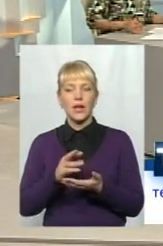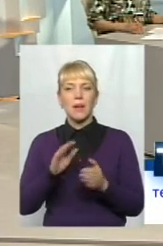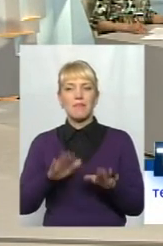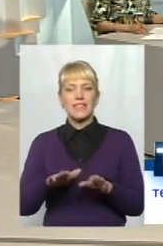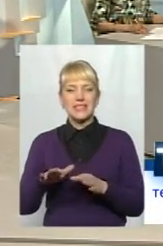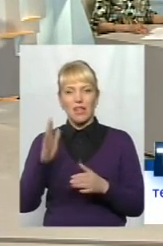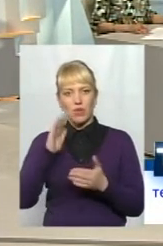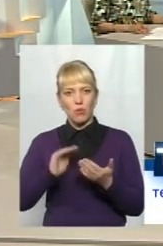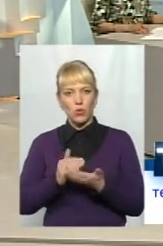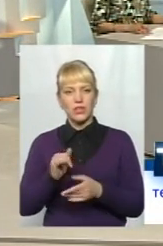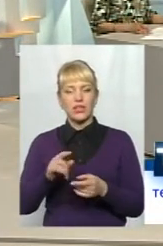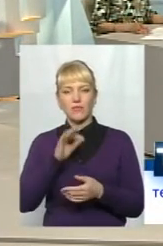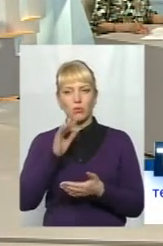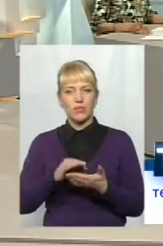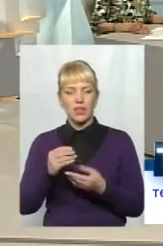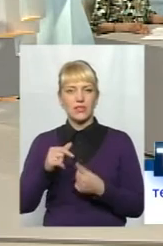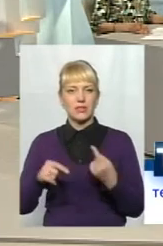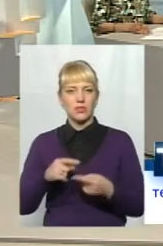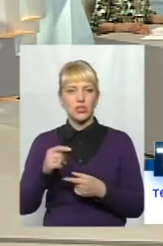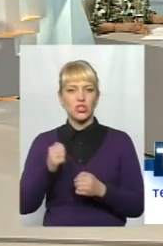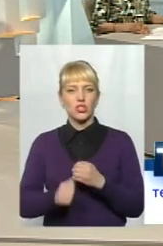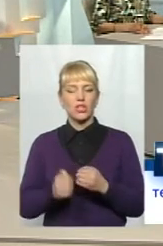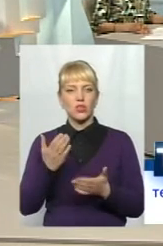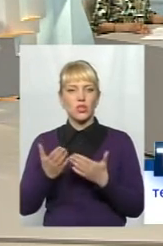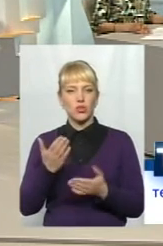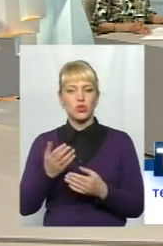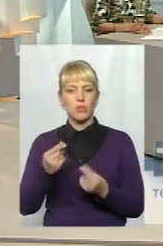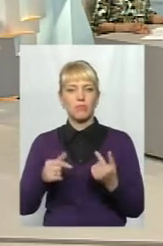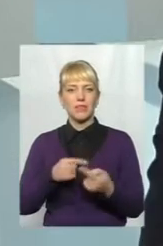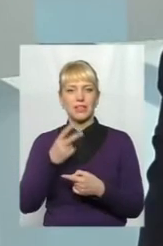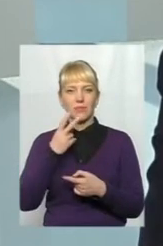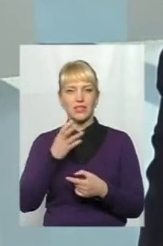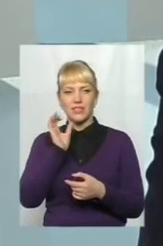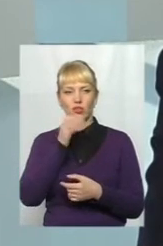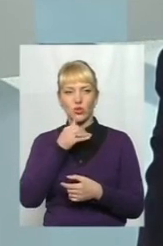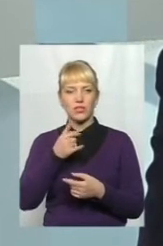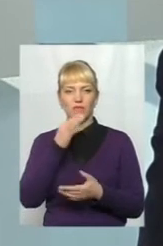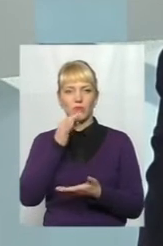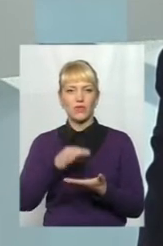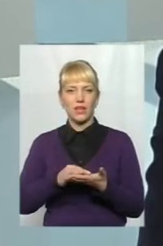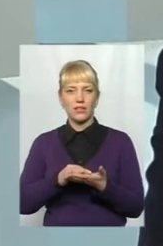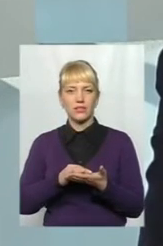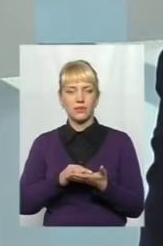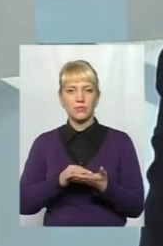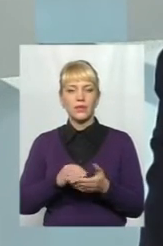місцевих політиків, відповідальність так само бізнесу. Дуже часто, якщо бізнес бачить серйозність і відповідальність